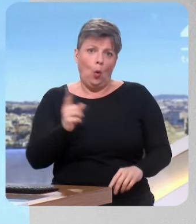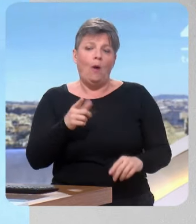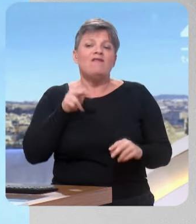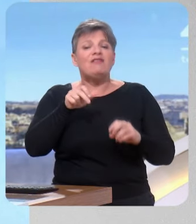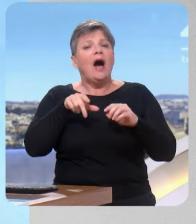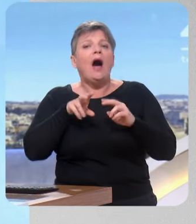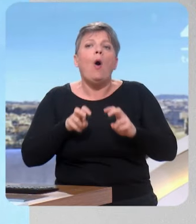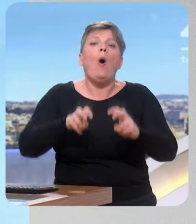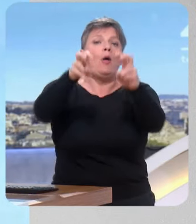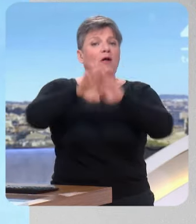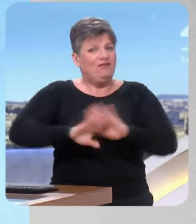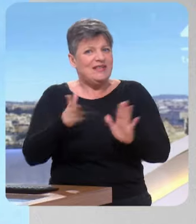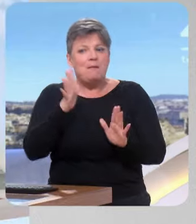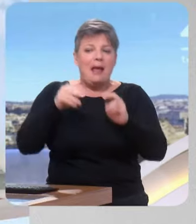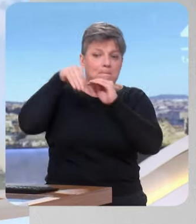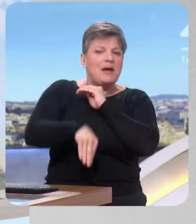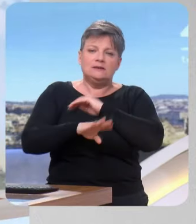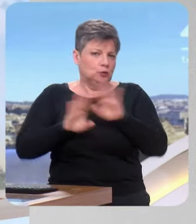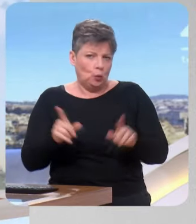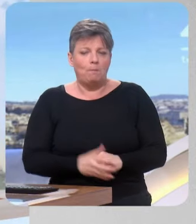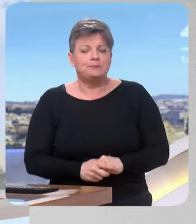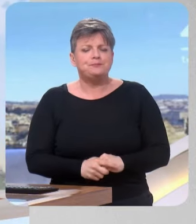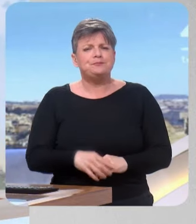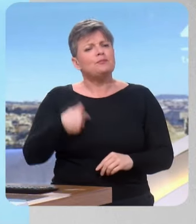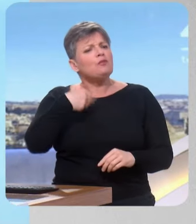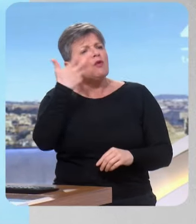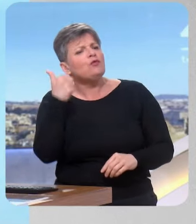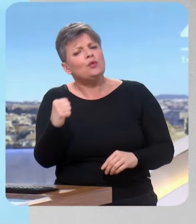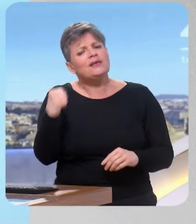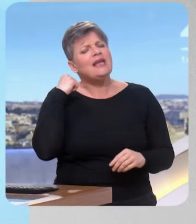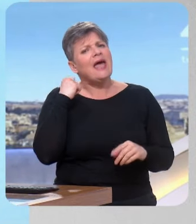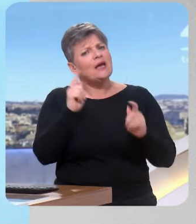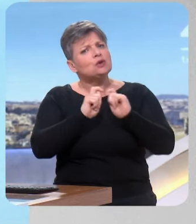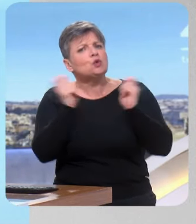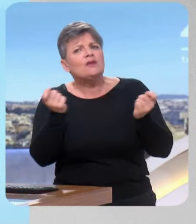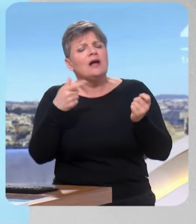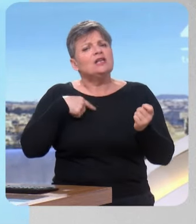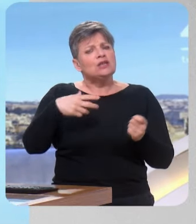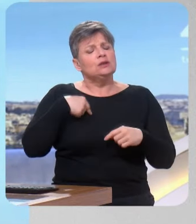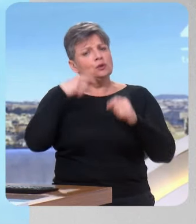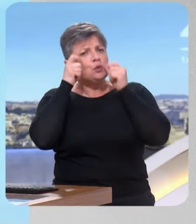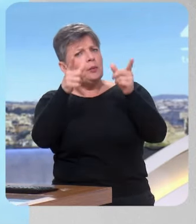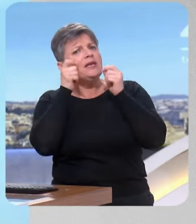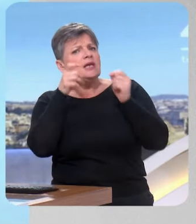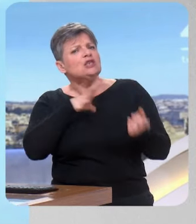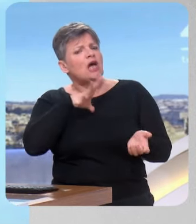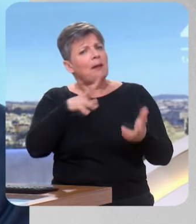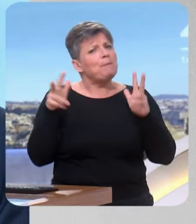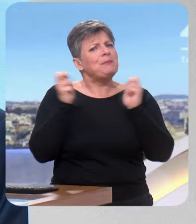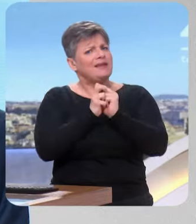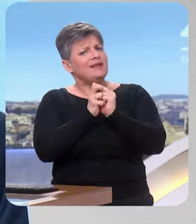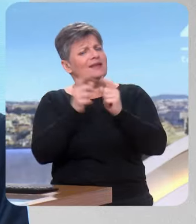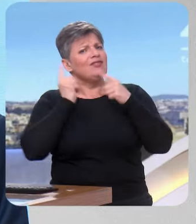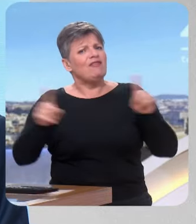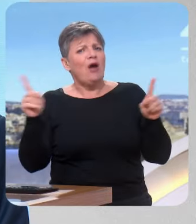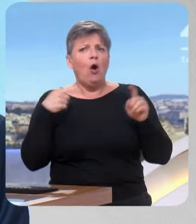c'est probablement la conclusion. Le journal Le Parisien, dans son édition d'hier, que vous avez forcément vu passer, s'étonner des différences de prix selon les régions. Je le lis, entre Paris, la Vendée